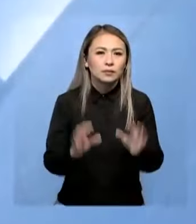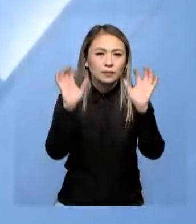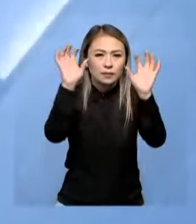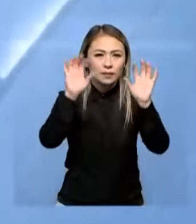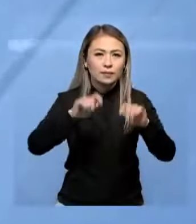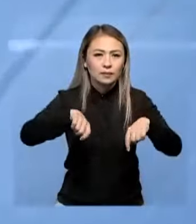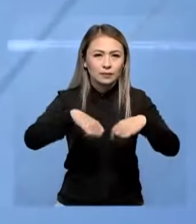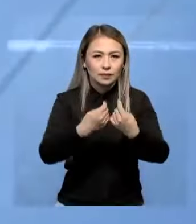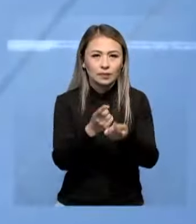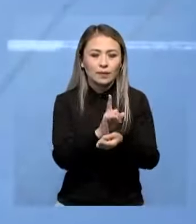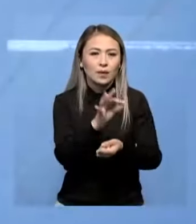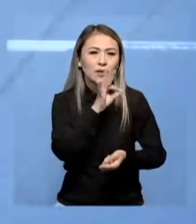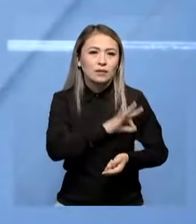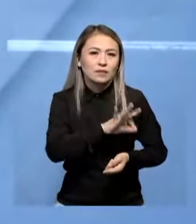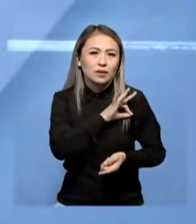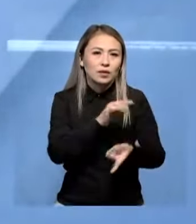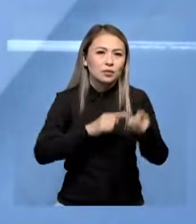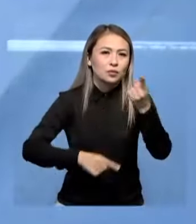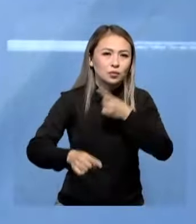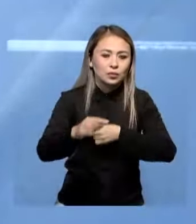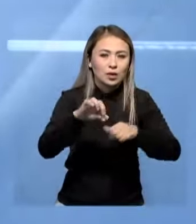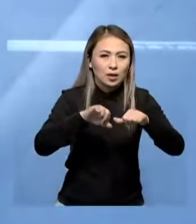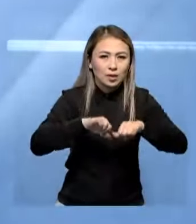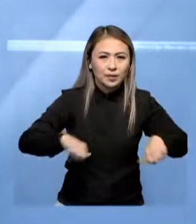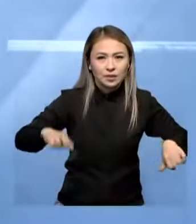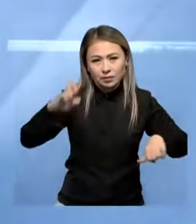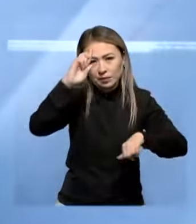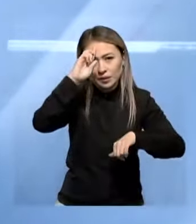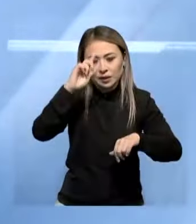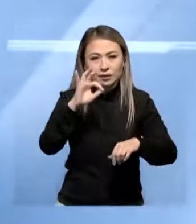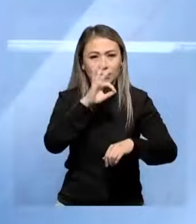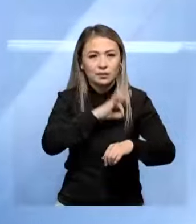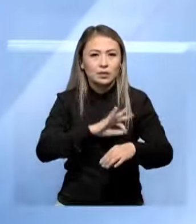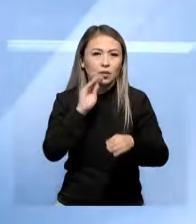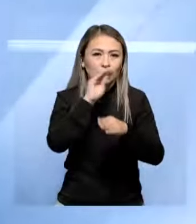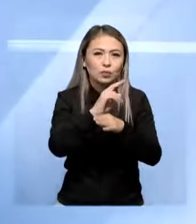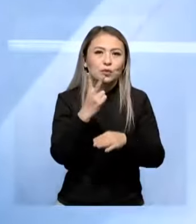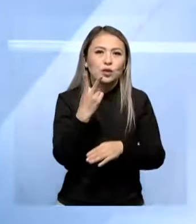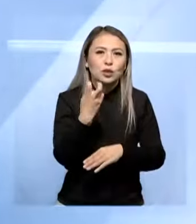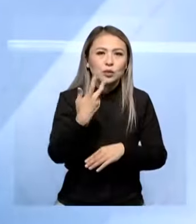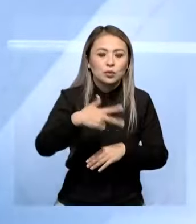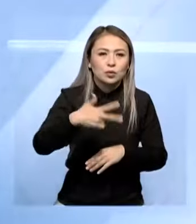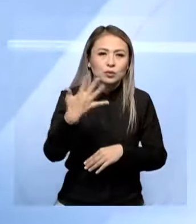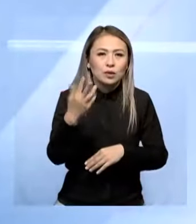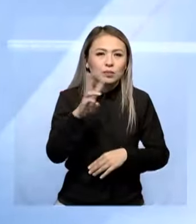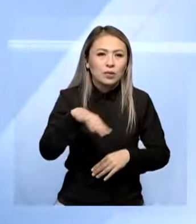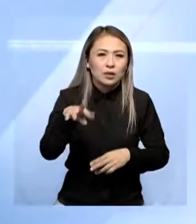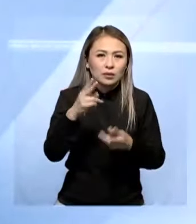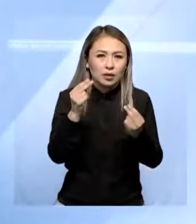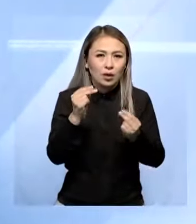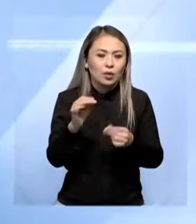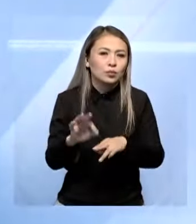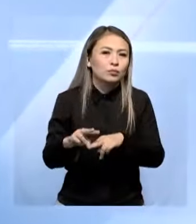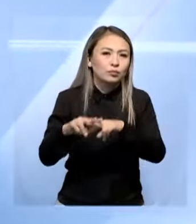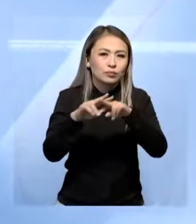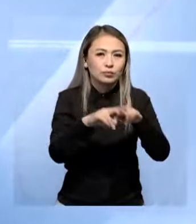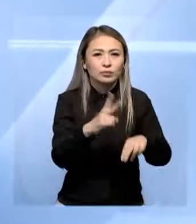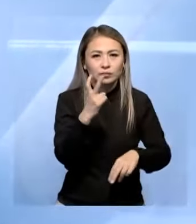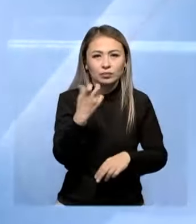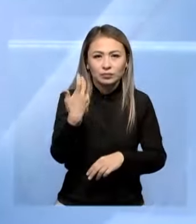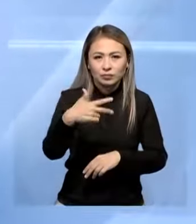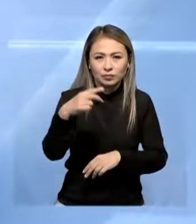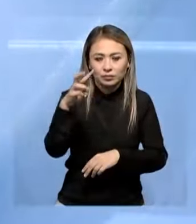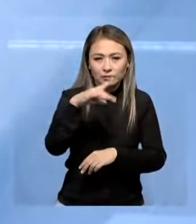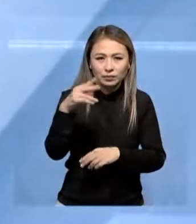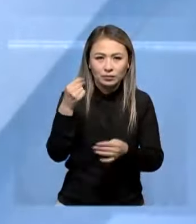Зансыз ем денілген активтерді қайтару жөндегі комиссия мемлекет кірісіне қосымша 235 миллиард тенге аударады. Оның